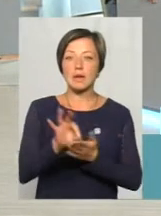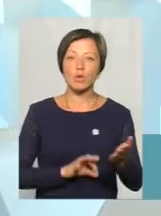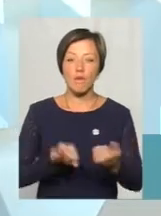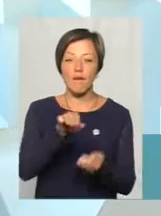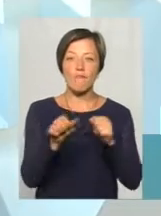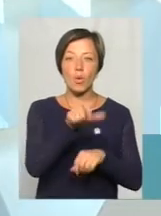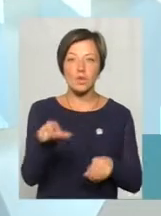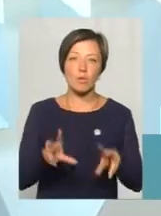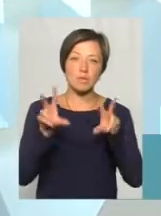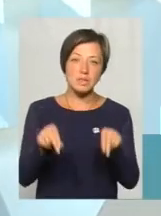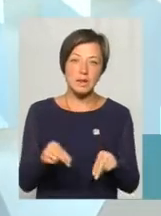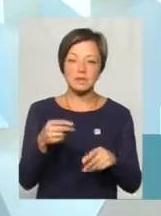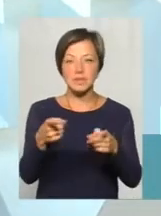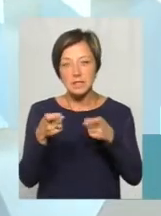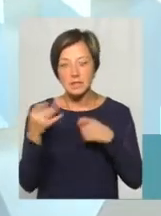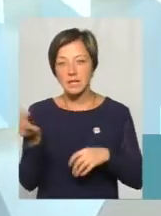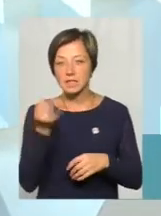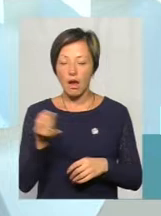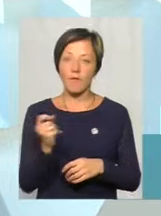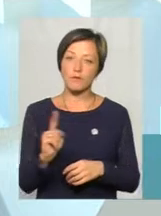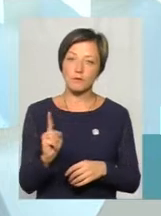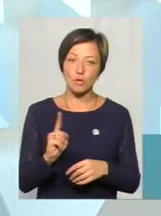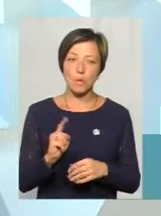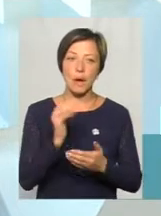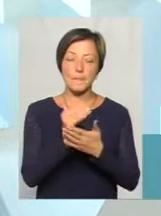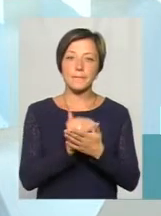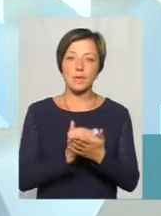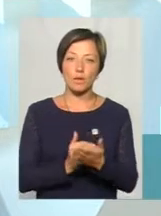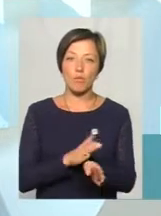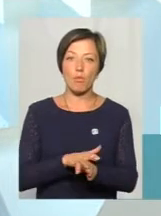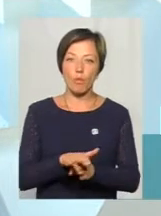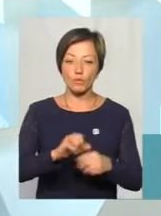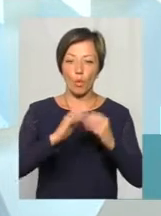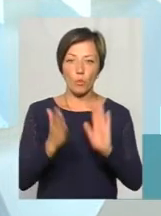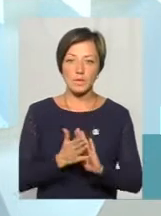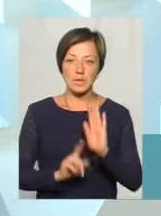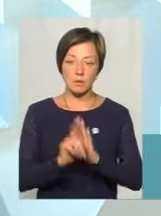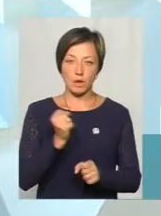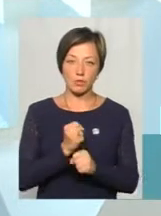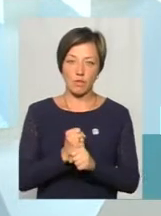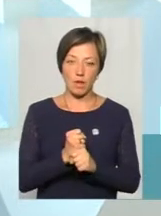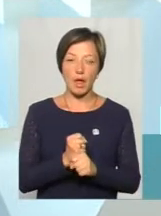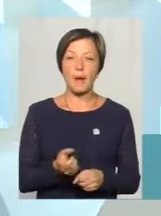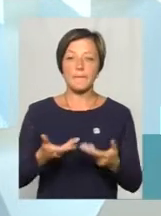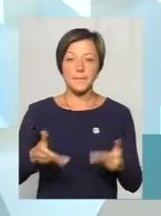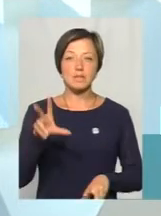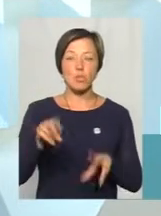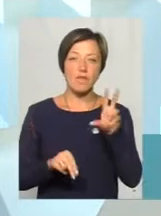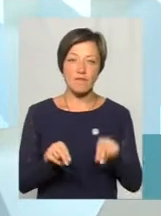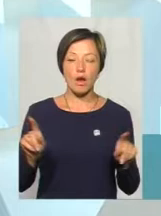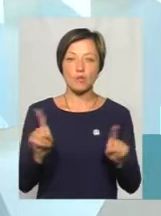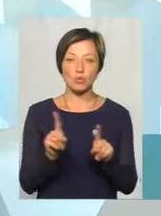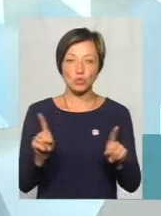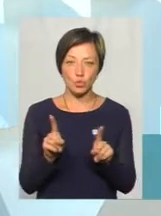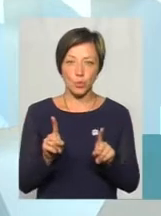обіцяти, як усіх зацікавлювати, щоб мережа в повному обсязі запрацювала 3 вересня. Ми сподіваємося, що